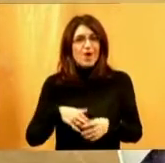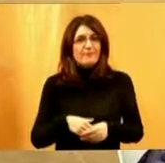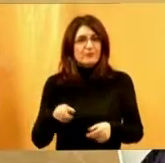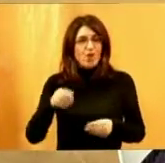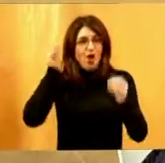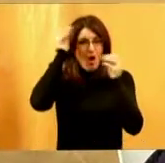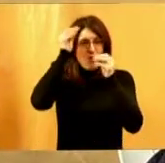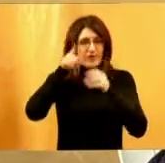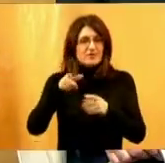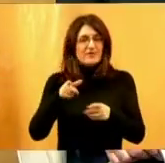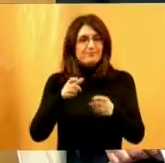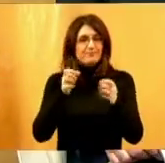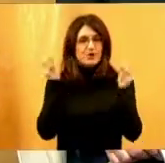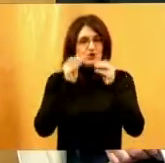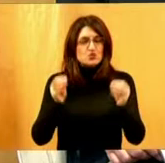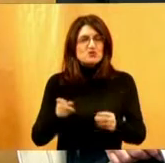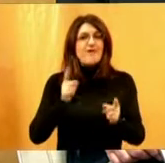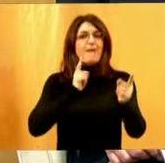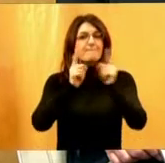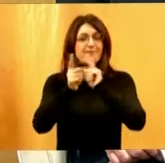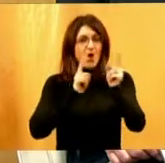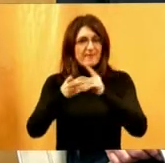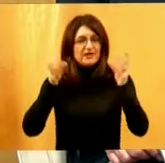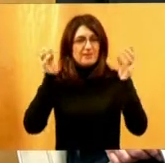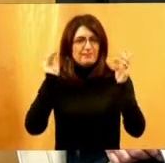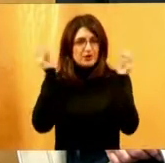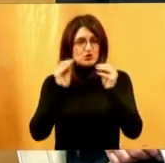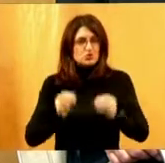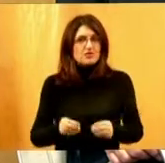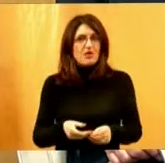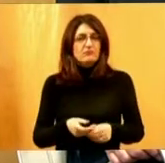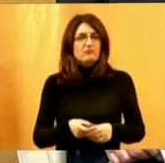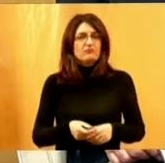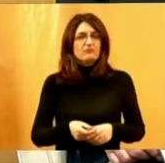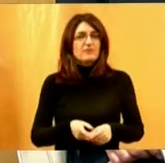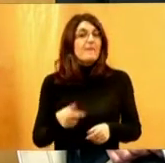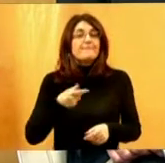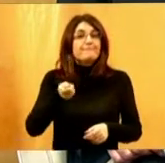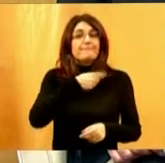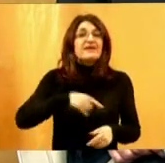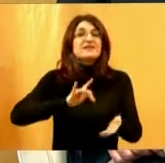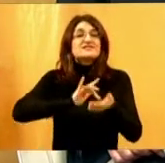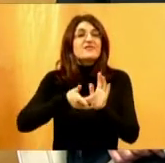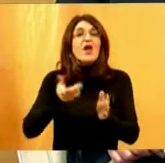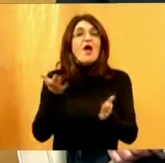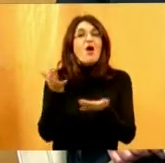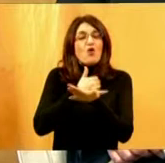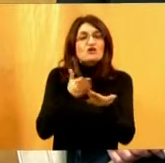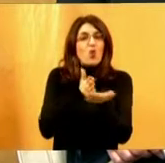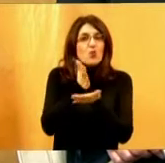obrazovnom sustavu, u prometnom sustavu, kroz sve usluge.